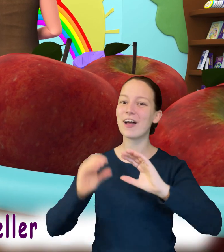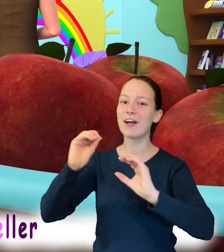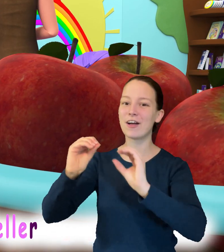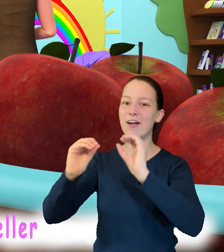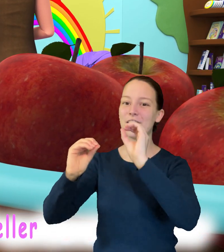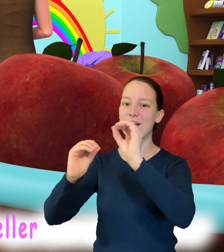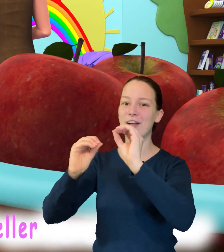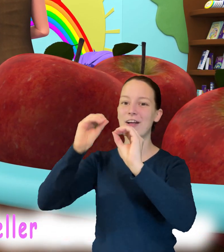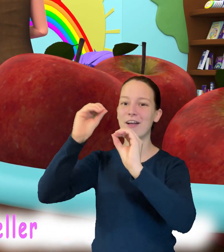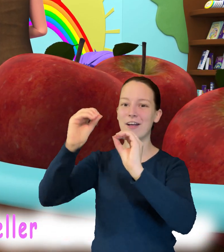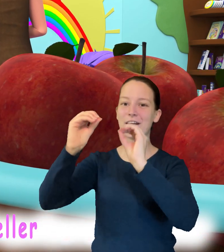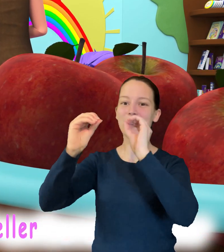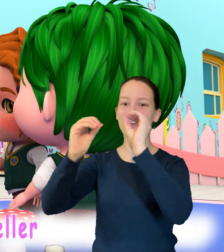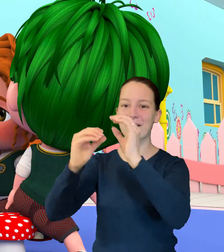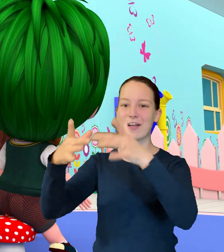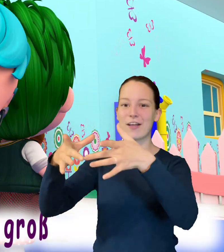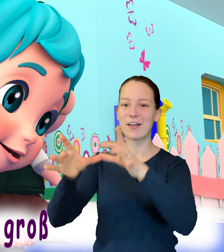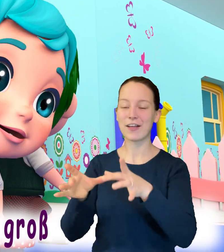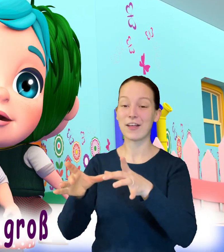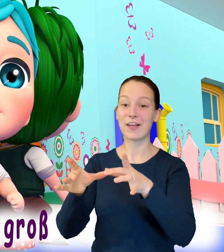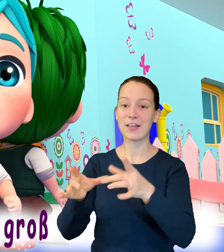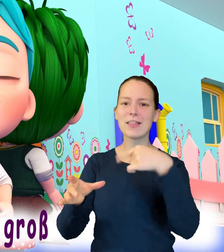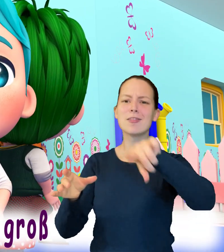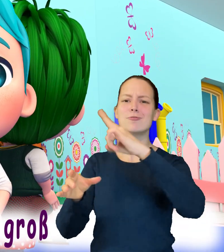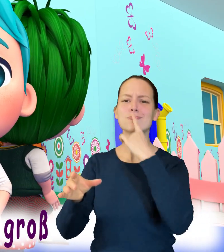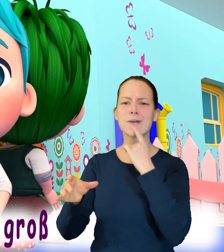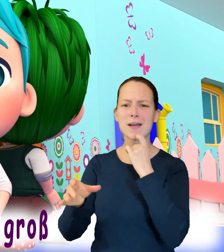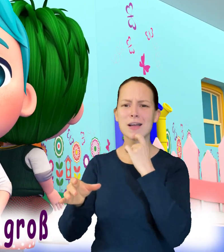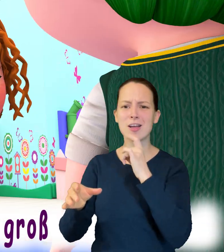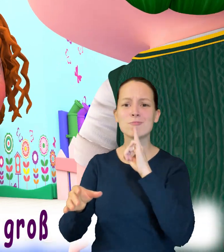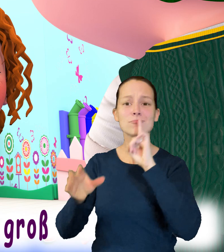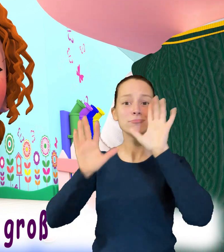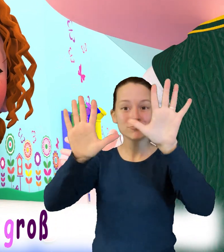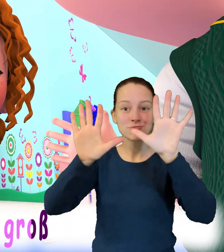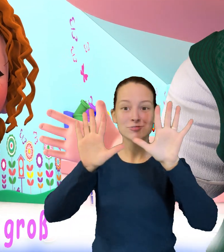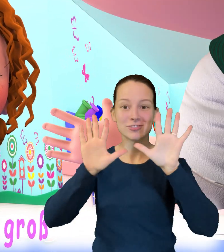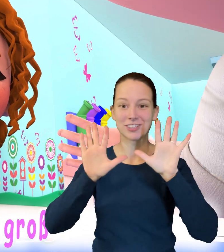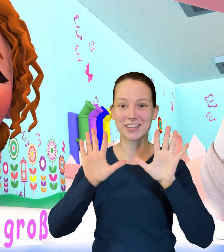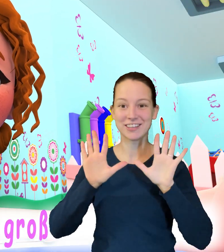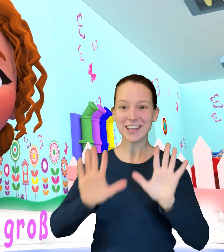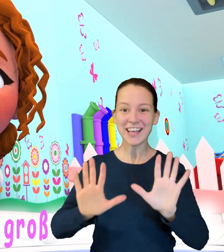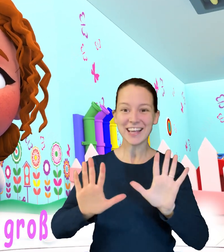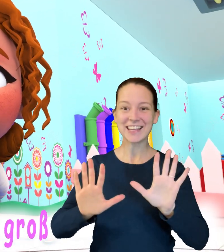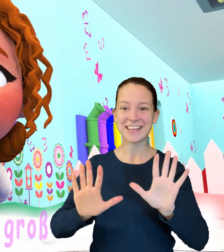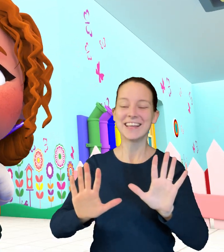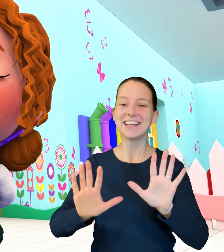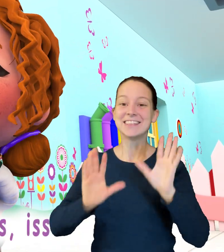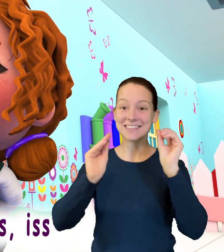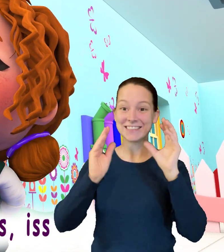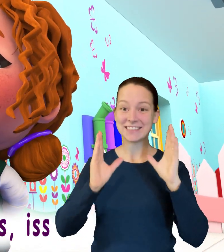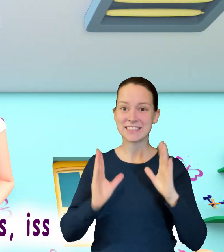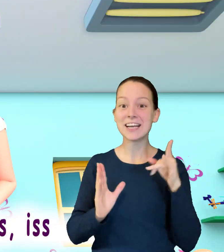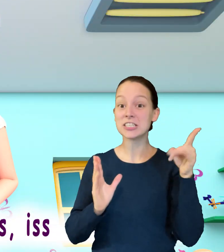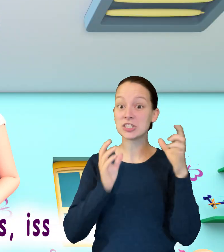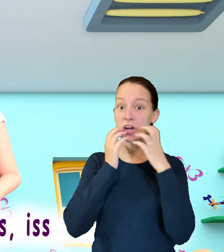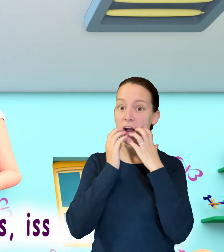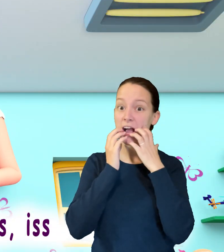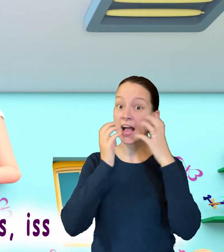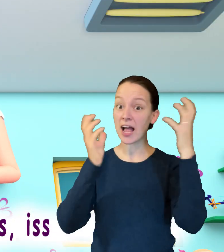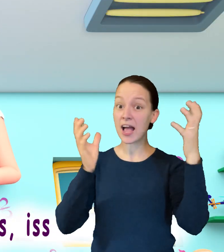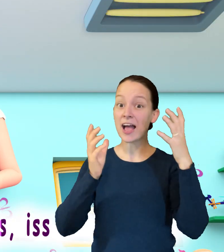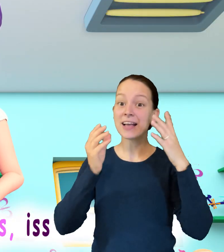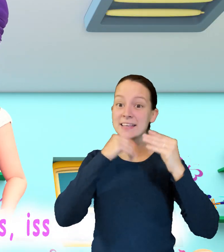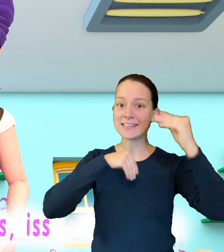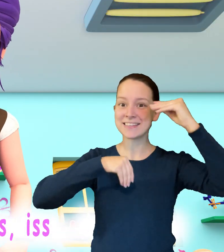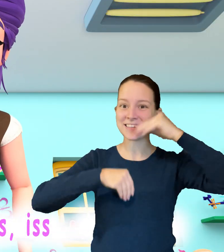Vier rote Äpfel auf meinem Teller, so schön rot und so schön groß,